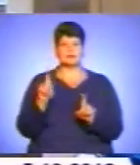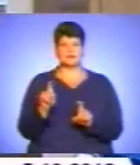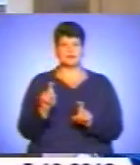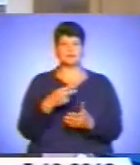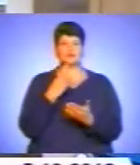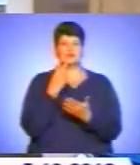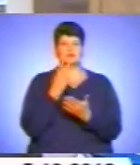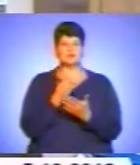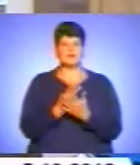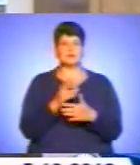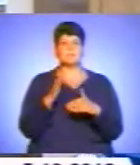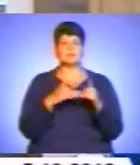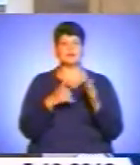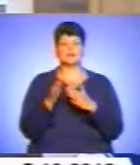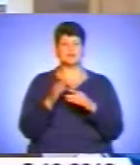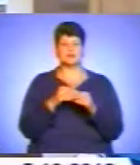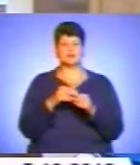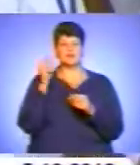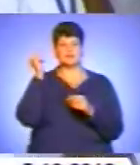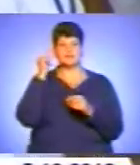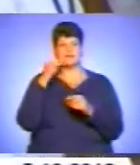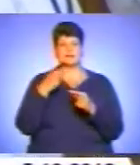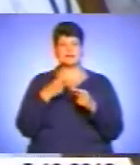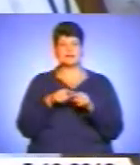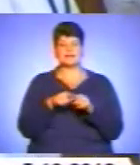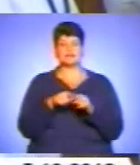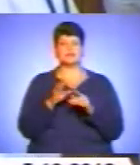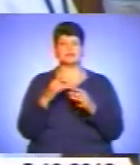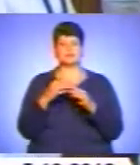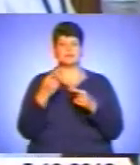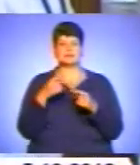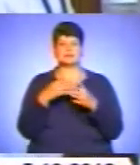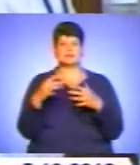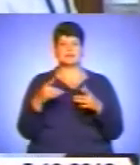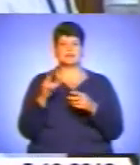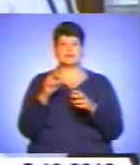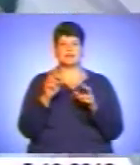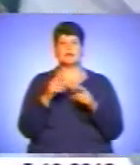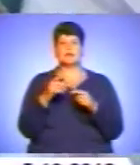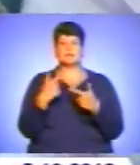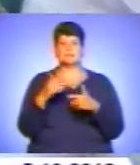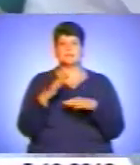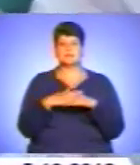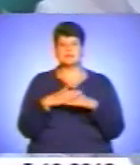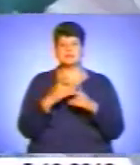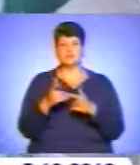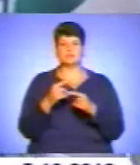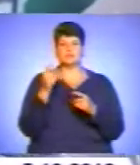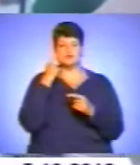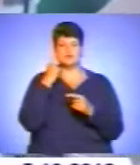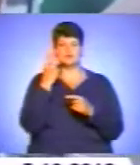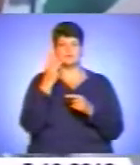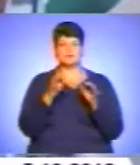продемонструвати практичні навички з клінічних дисциплін. Кожну клінічну дисципліну оцінюють троє суддів за 20-бальною системою.